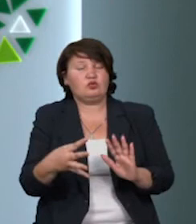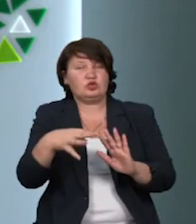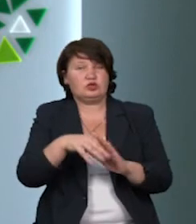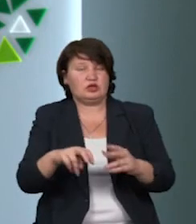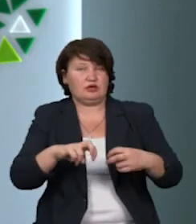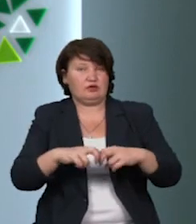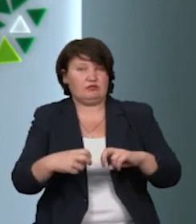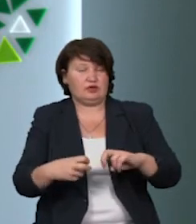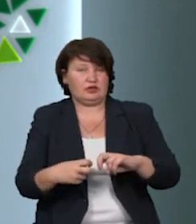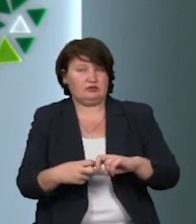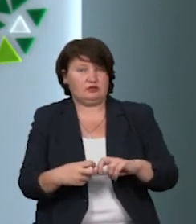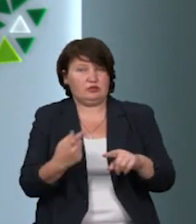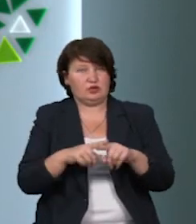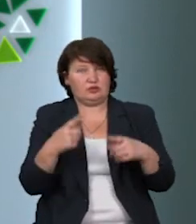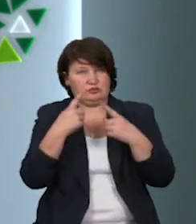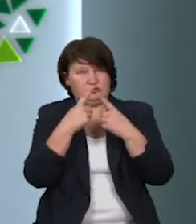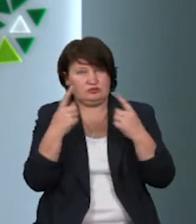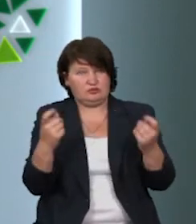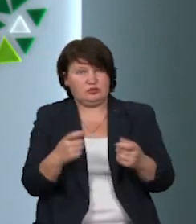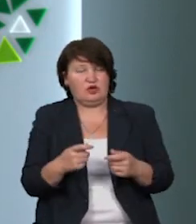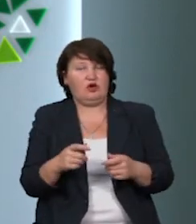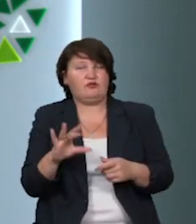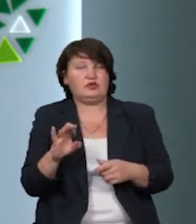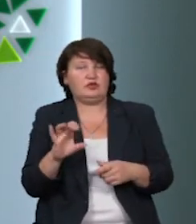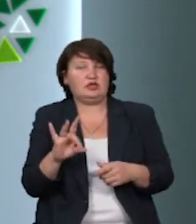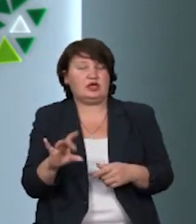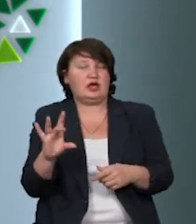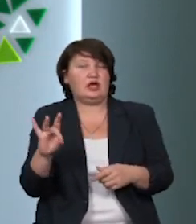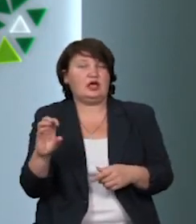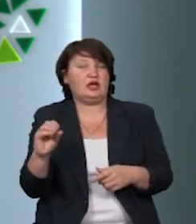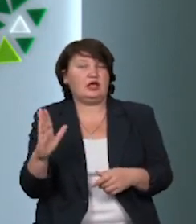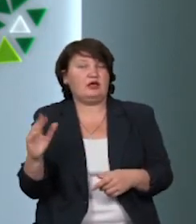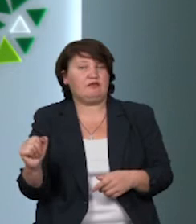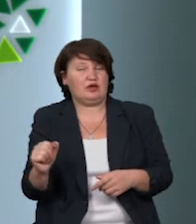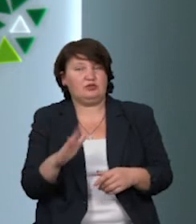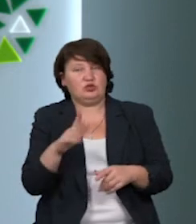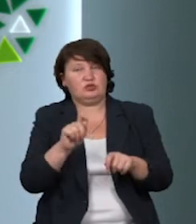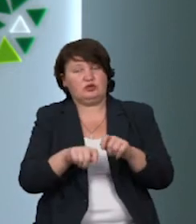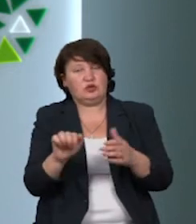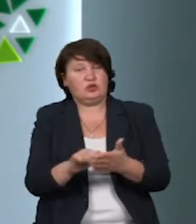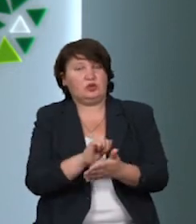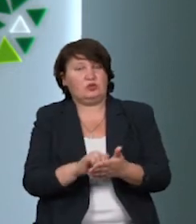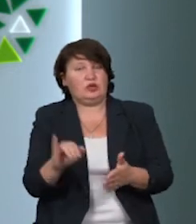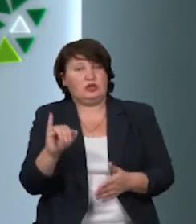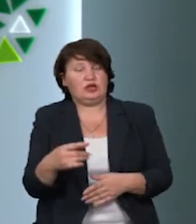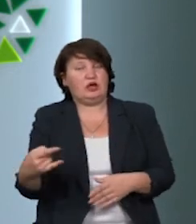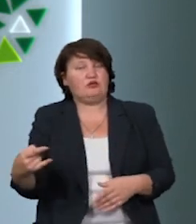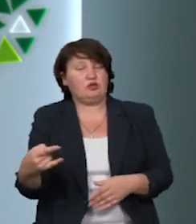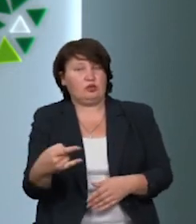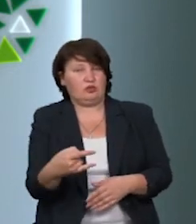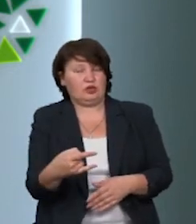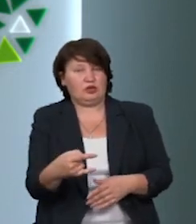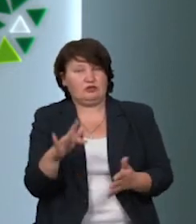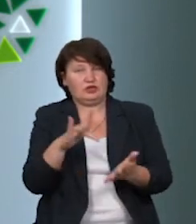-Франківської. Про це повідомила пресофіцерка Нацполіції Мар'яна Рева. Заходи передбачають перевірку документів та автомобілів. У